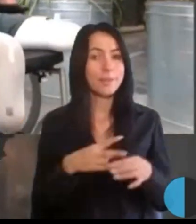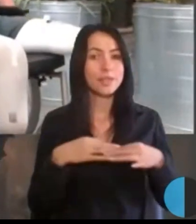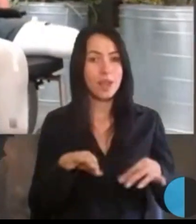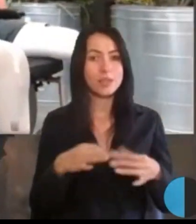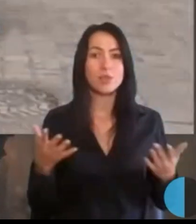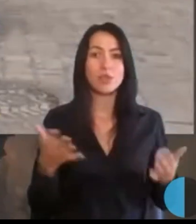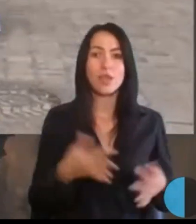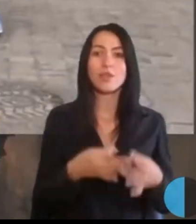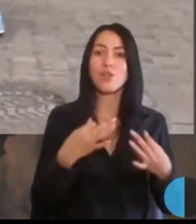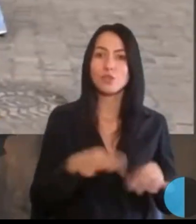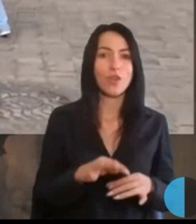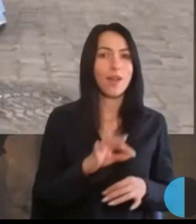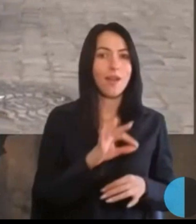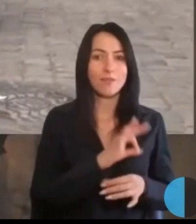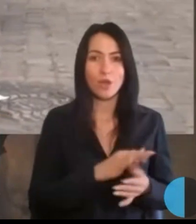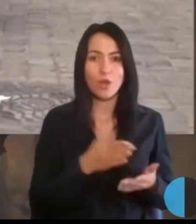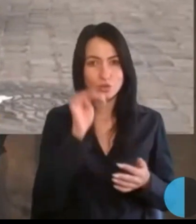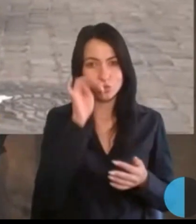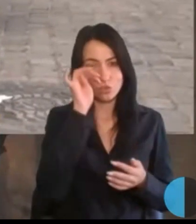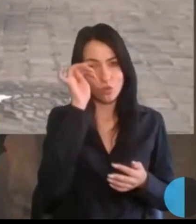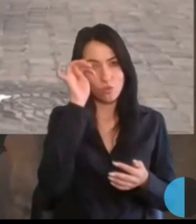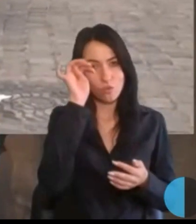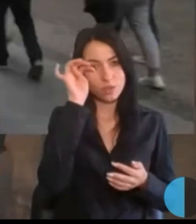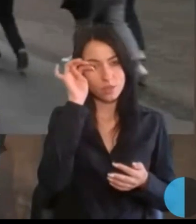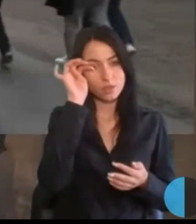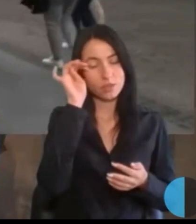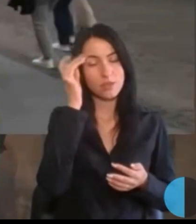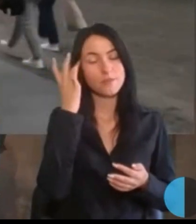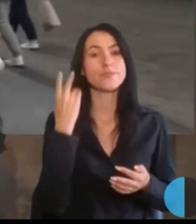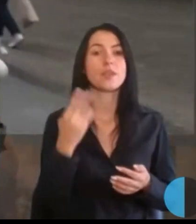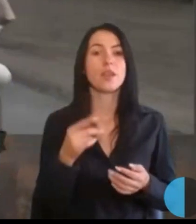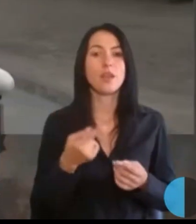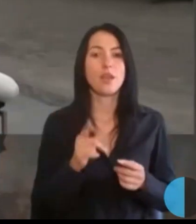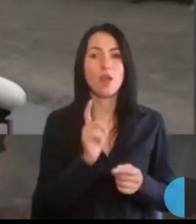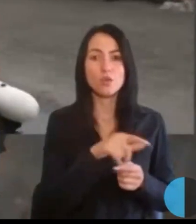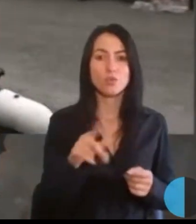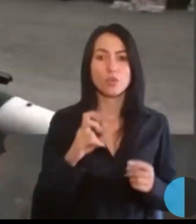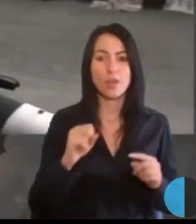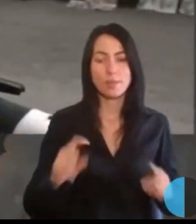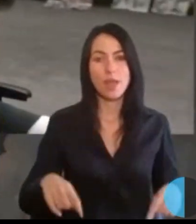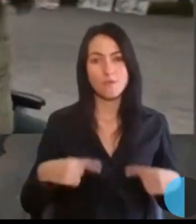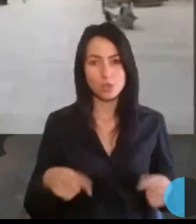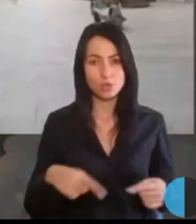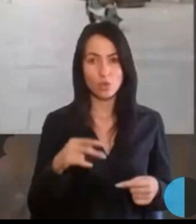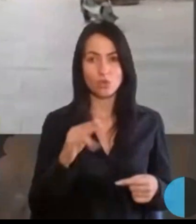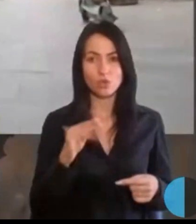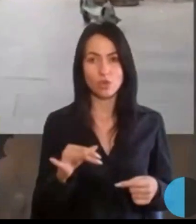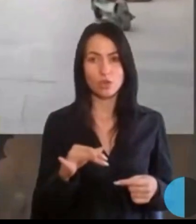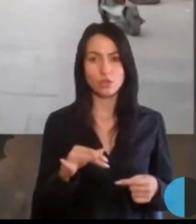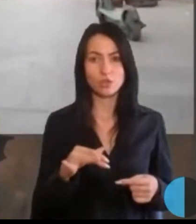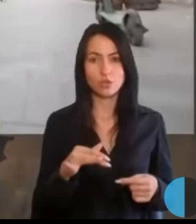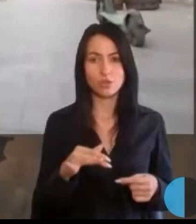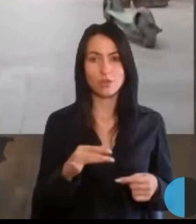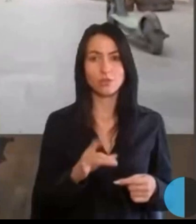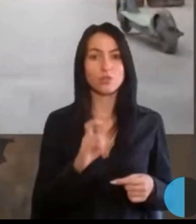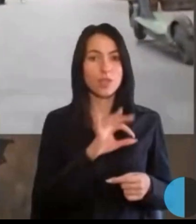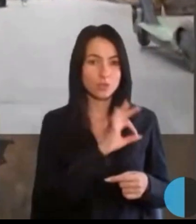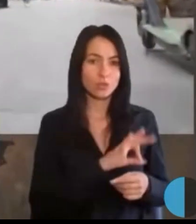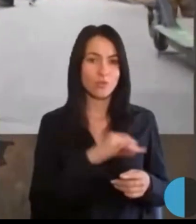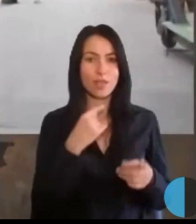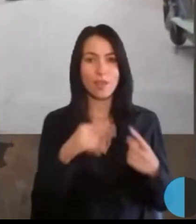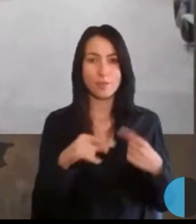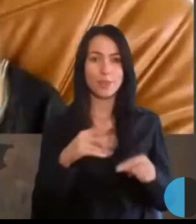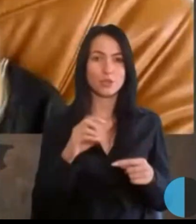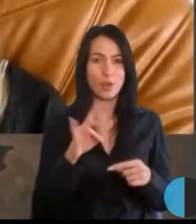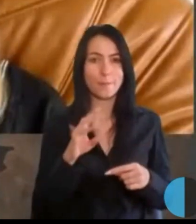використовуватися людям на візочках чи з застосуванням інших механізмів.